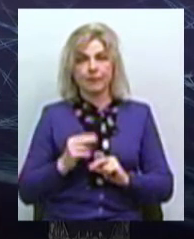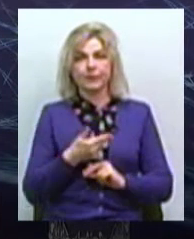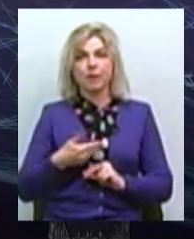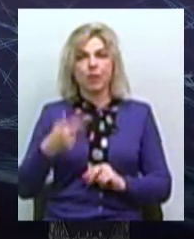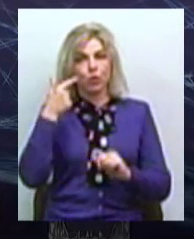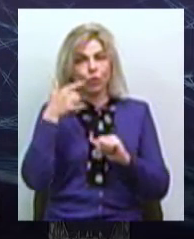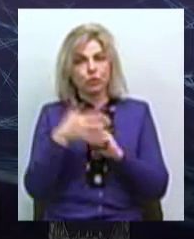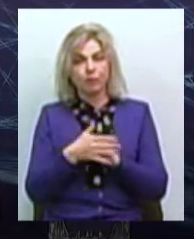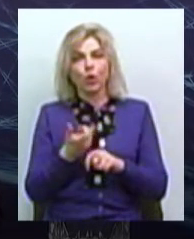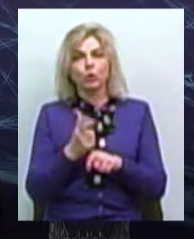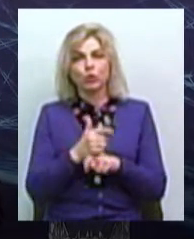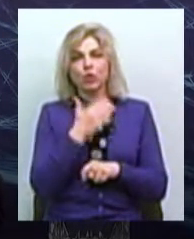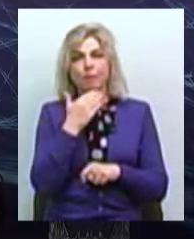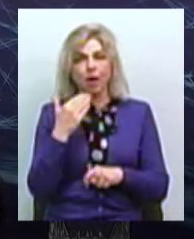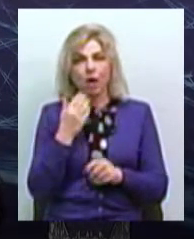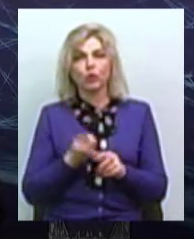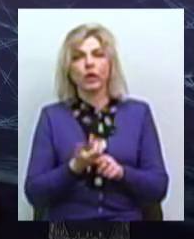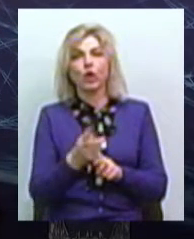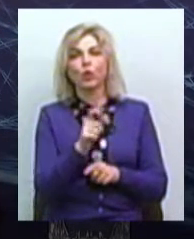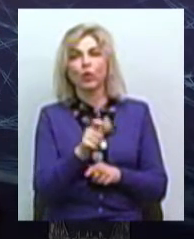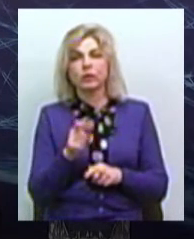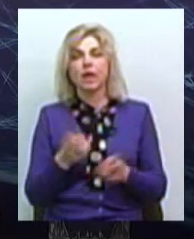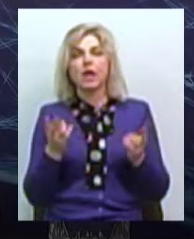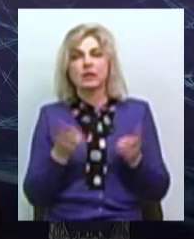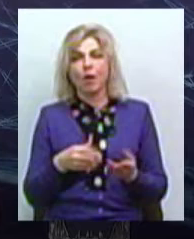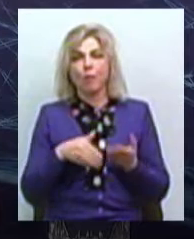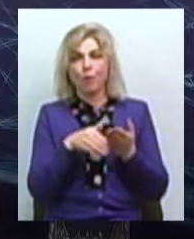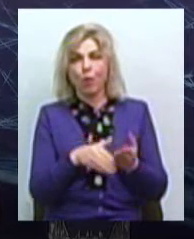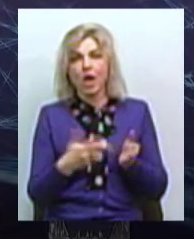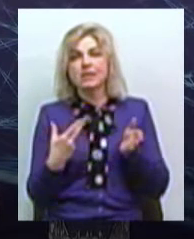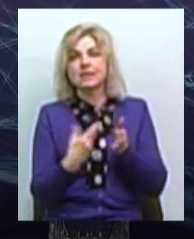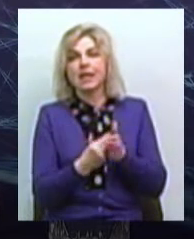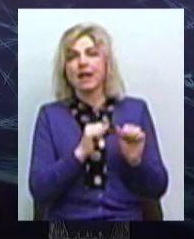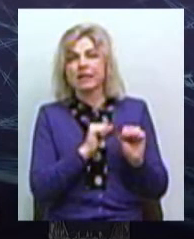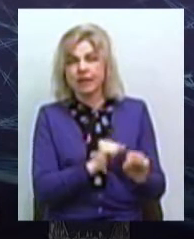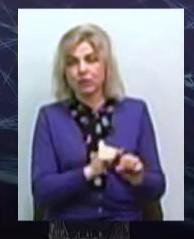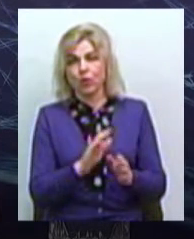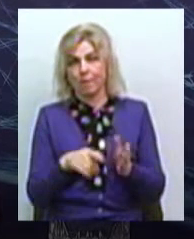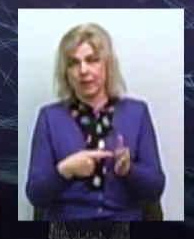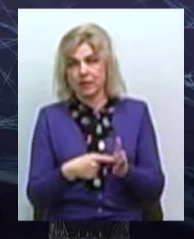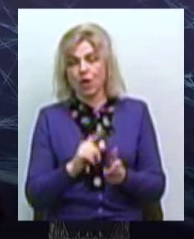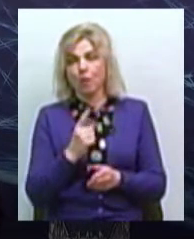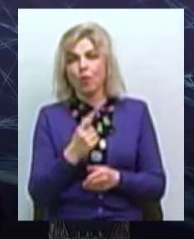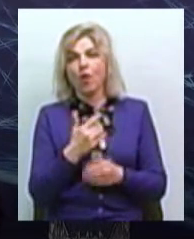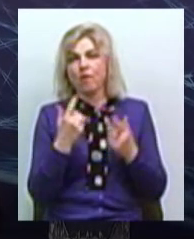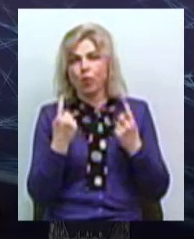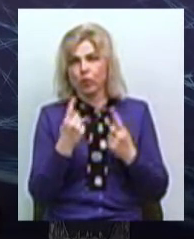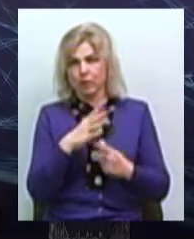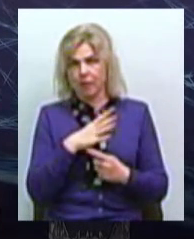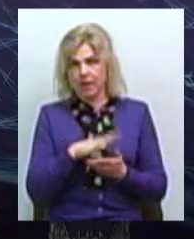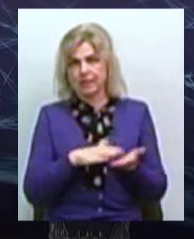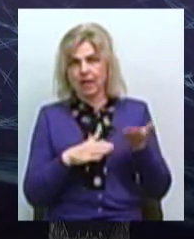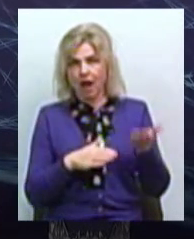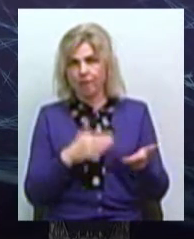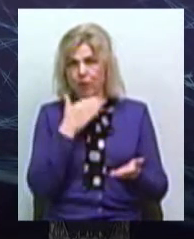дуже велика кількість людей потребує допомоги саме зі стерилізацією у місті. Адже велика була кількість заявок. Ми